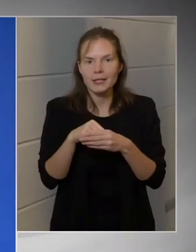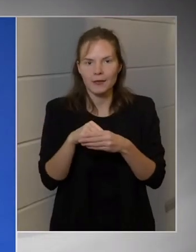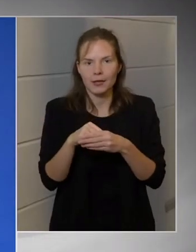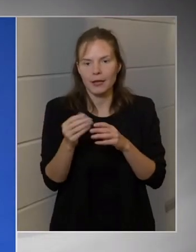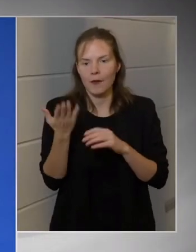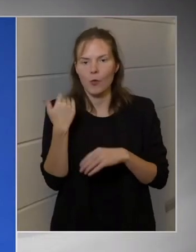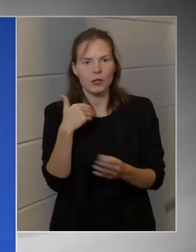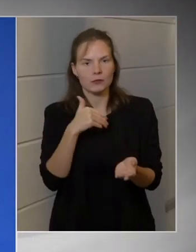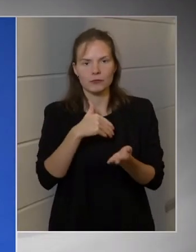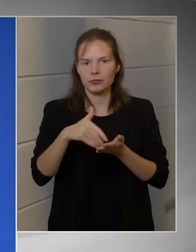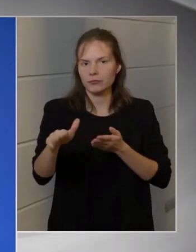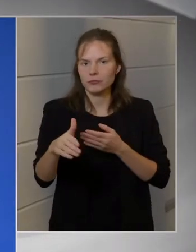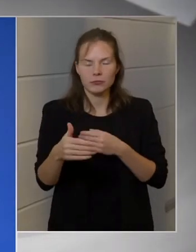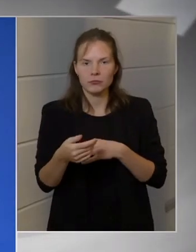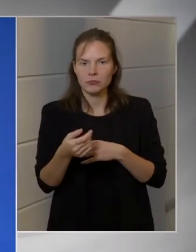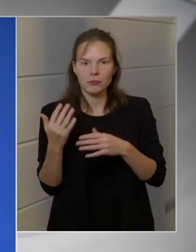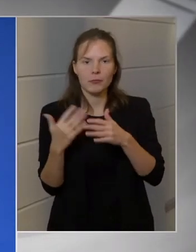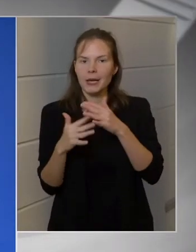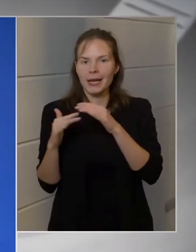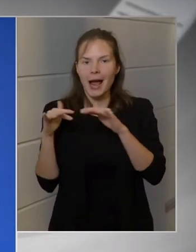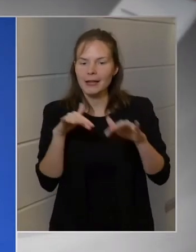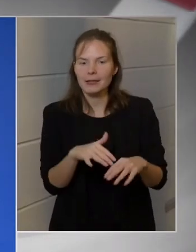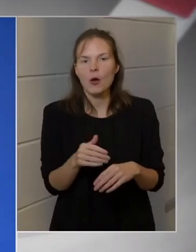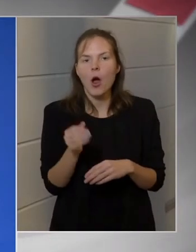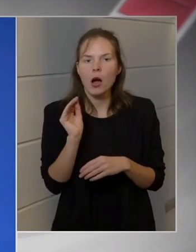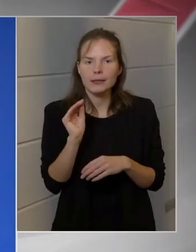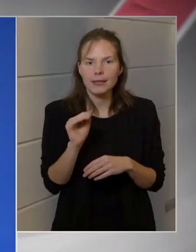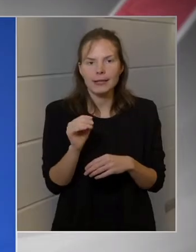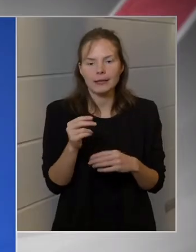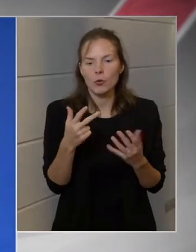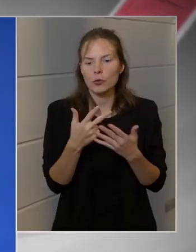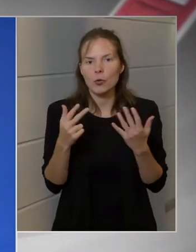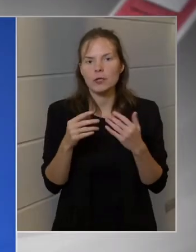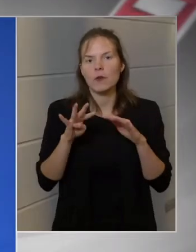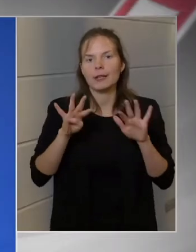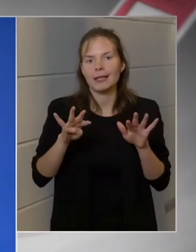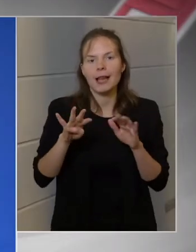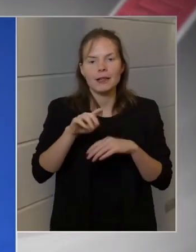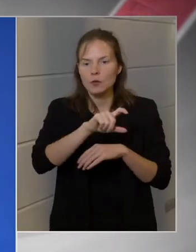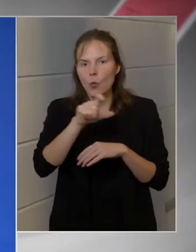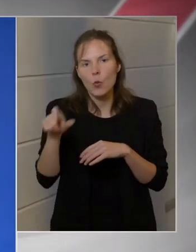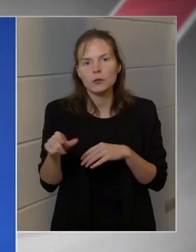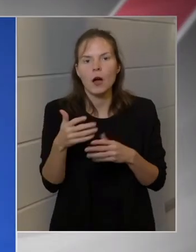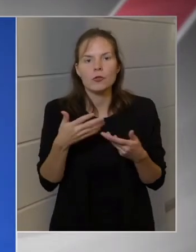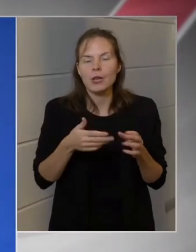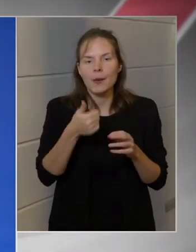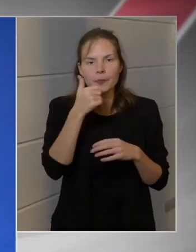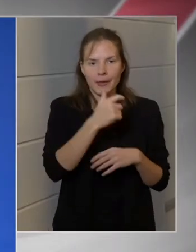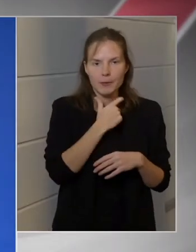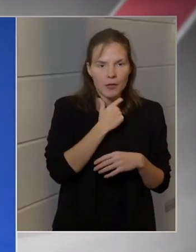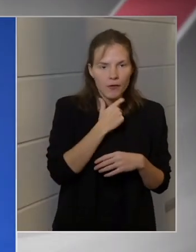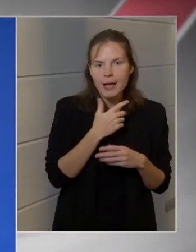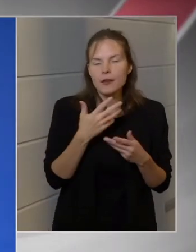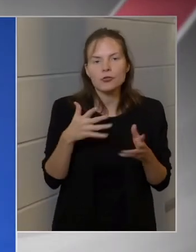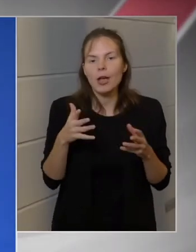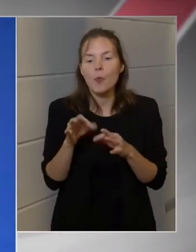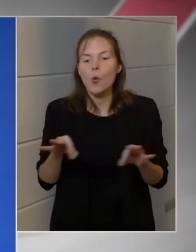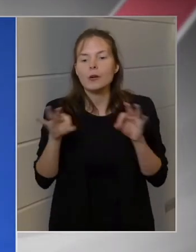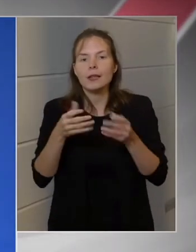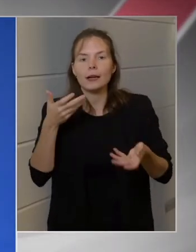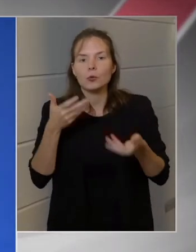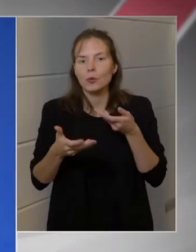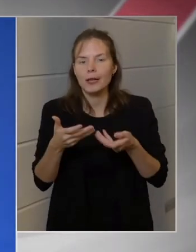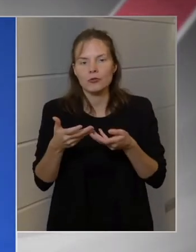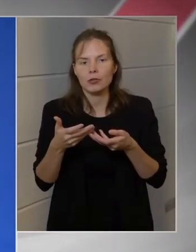migrációt. A soha nem látott szám alatt azt értem, hogy 89 óta sem népszavazáson, sem országgyűlési választáson. Egyetlen egy